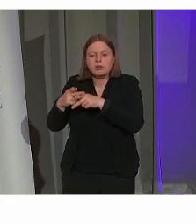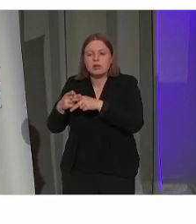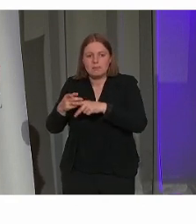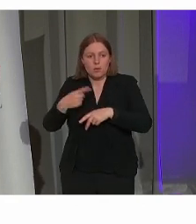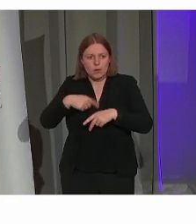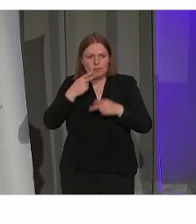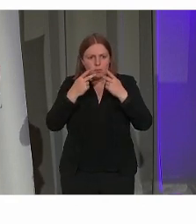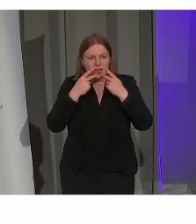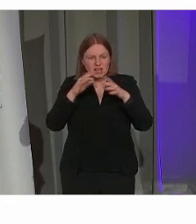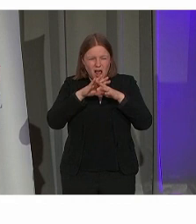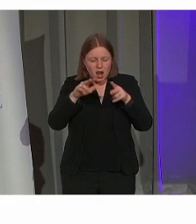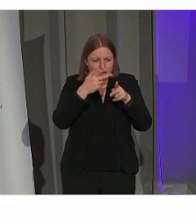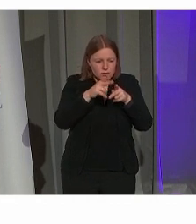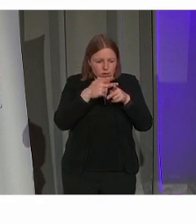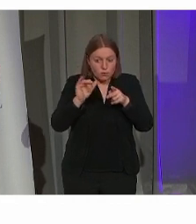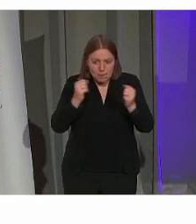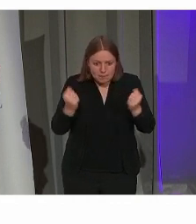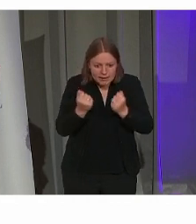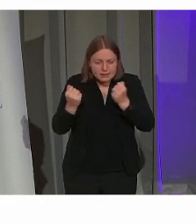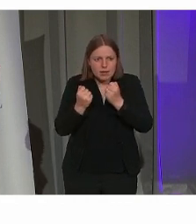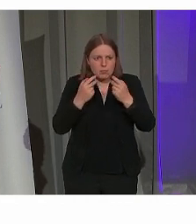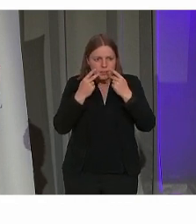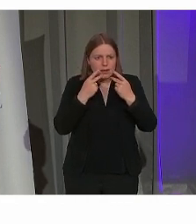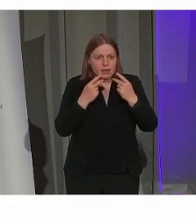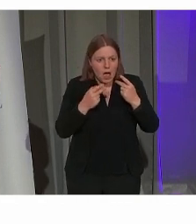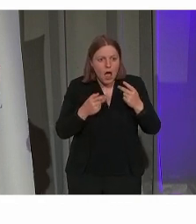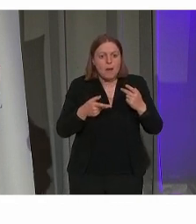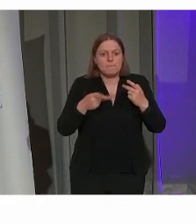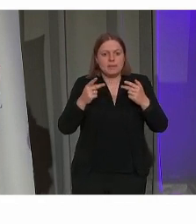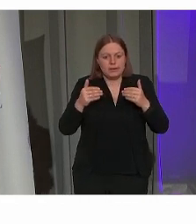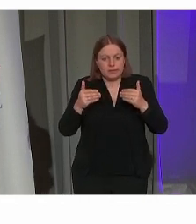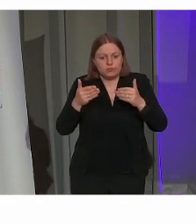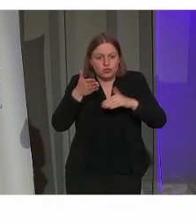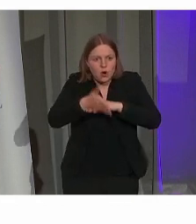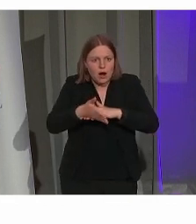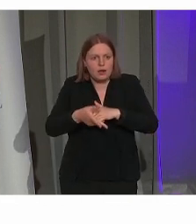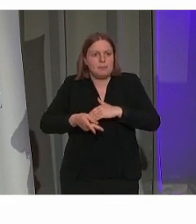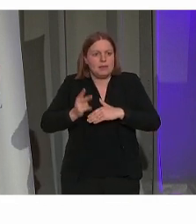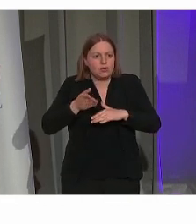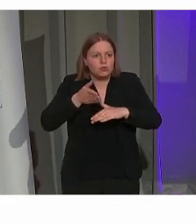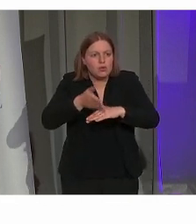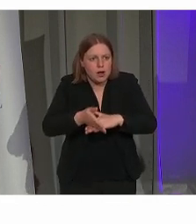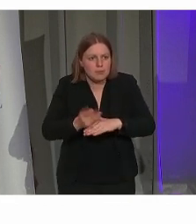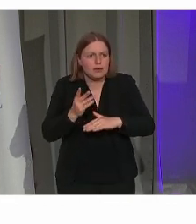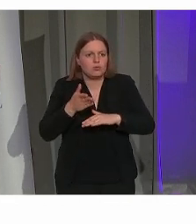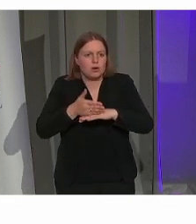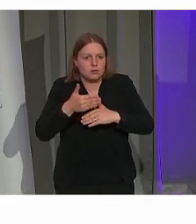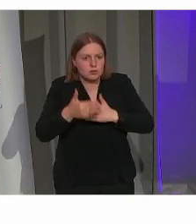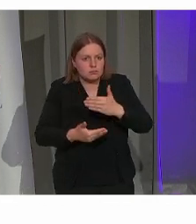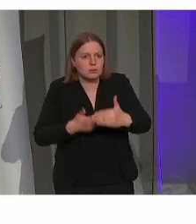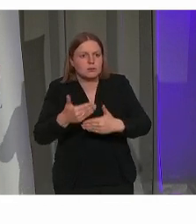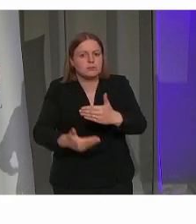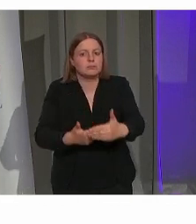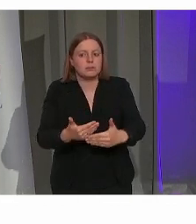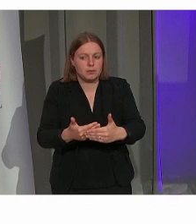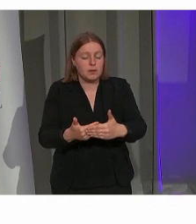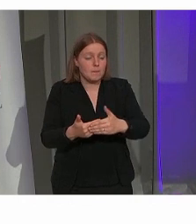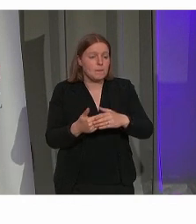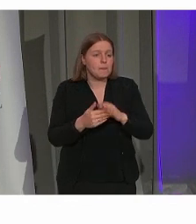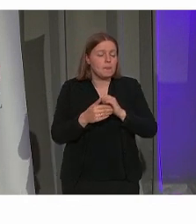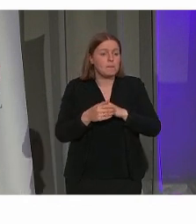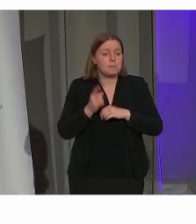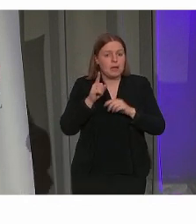op alle restauraties dat we aan het doen zijn, stappen vooruit te zetten op vlak van toegankelijkheid. Maar dan zitten we heel hard in die dynamiek van